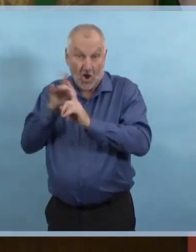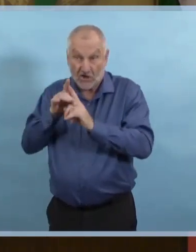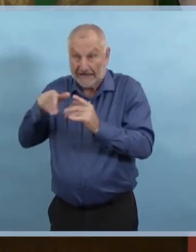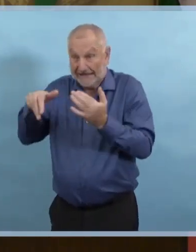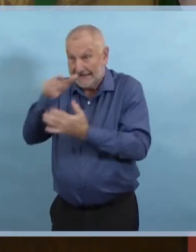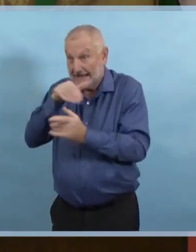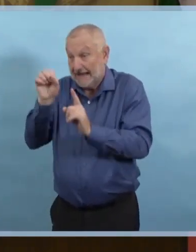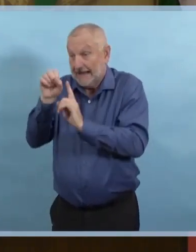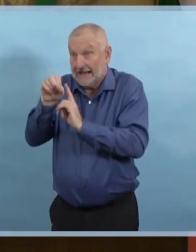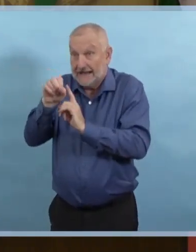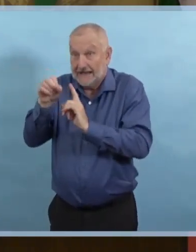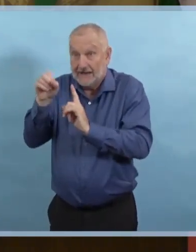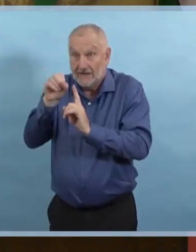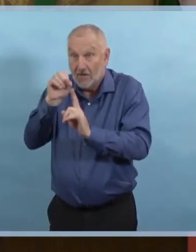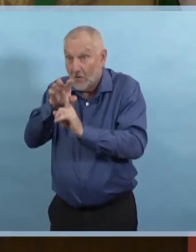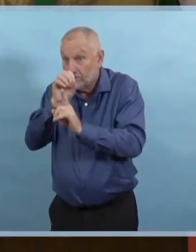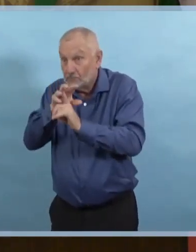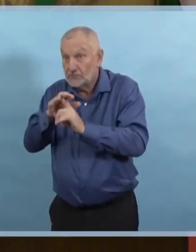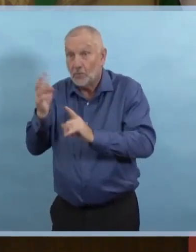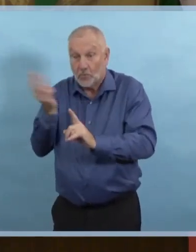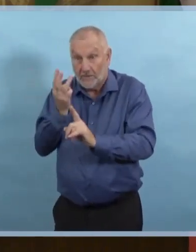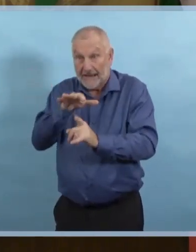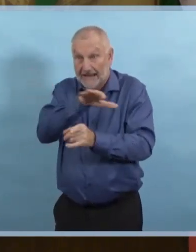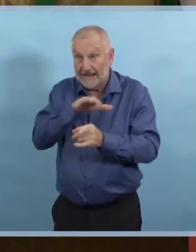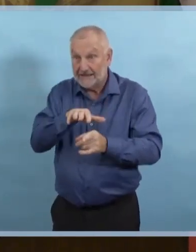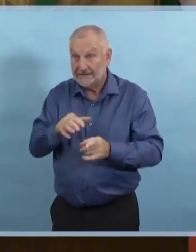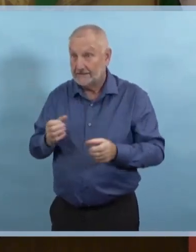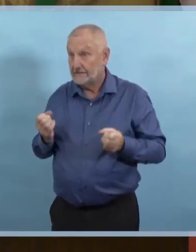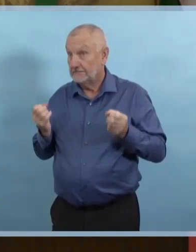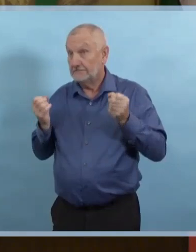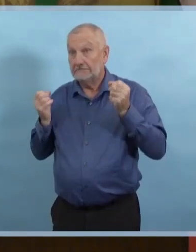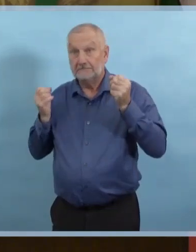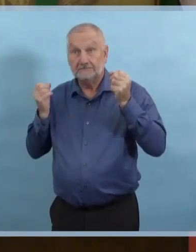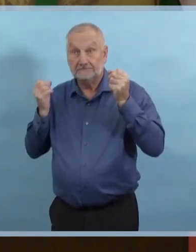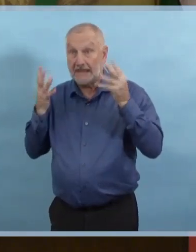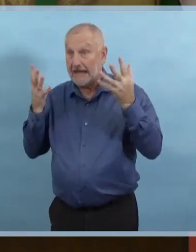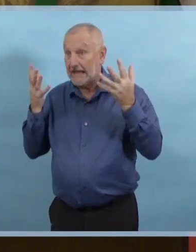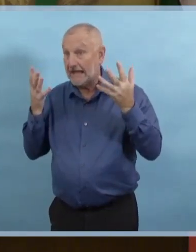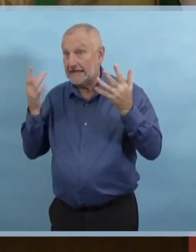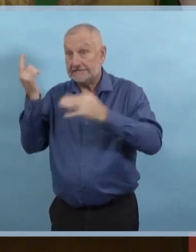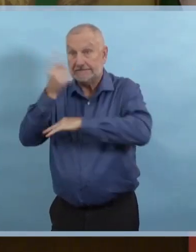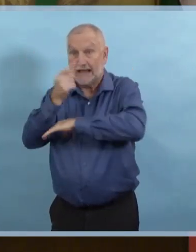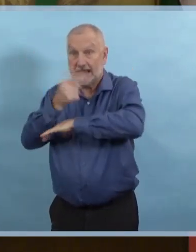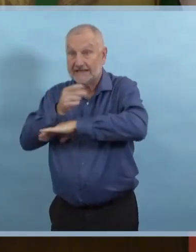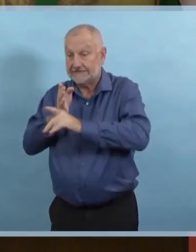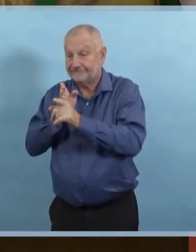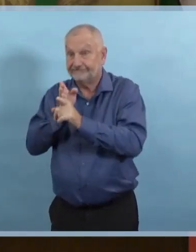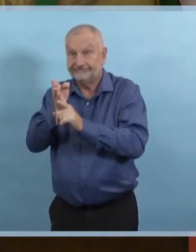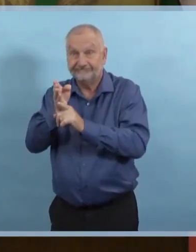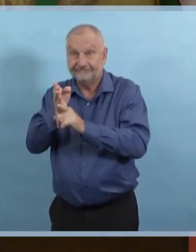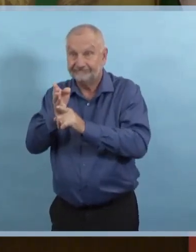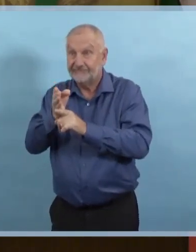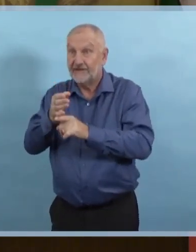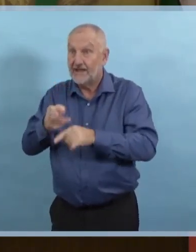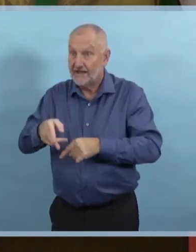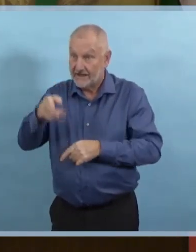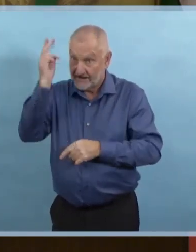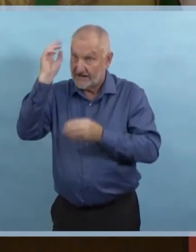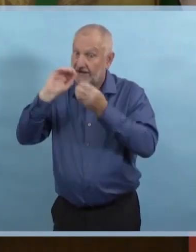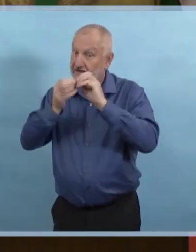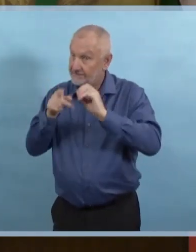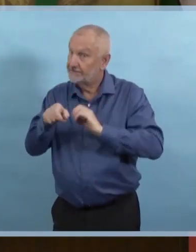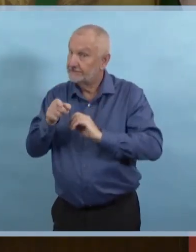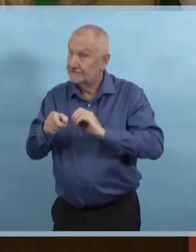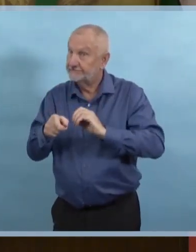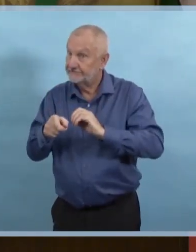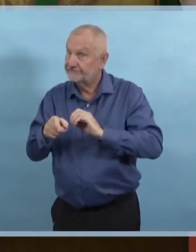beaucoup de cas. Et c'est ce que nous vivons actuellement. Donc, il y a eu un arriéré de cas pendant la fin de semaine que nous